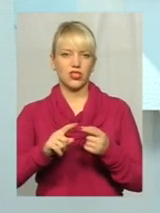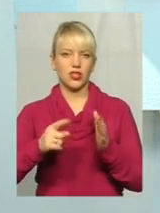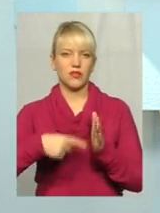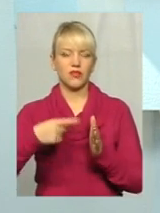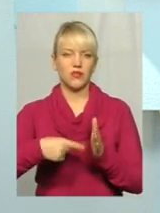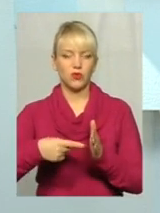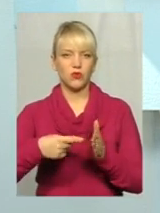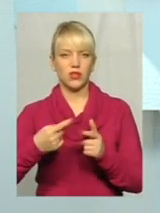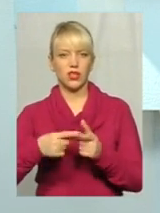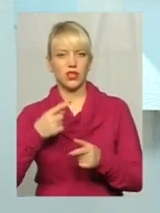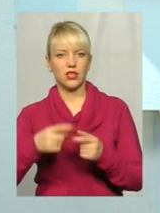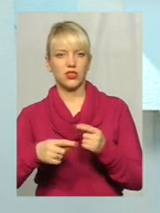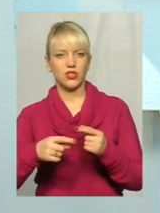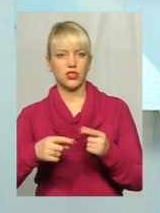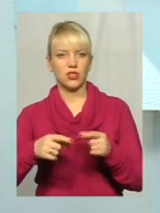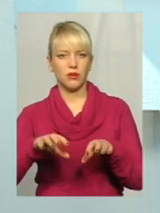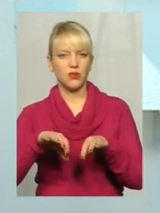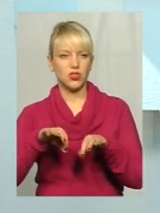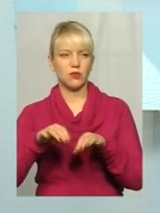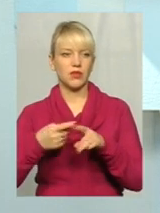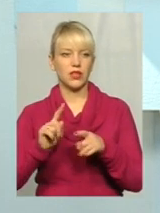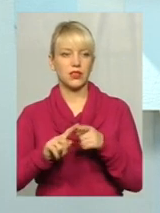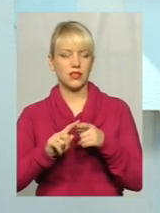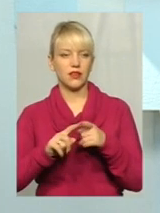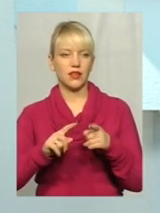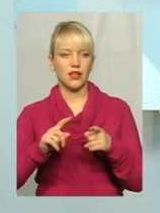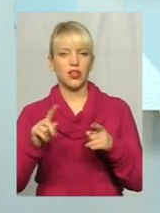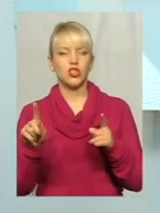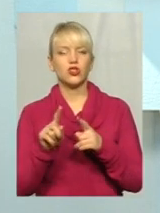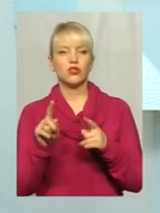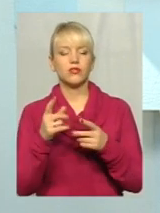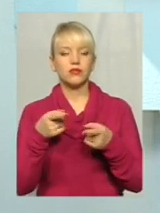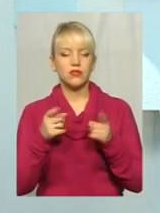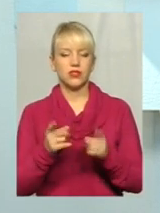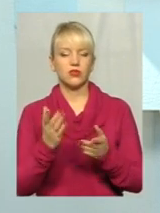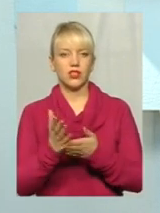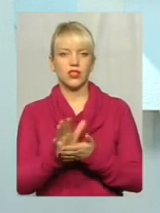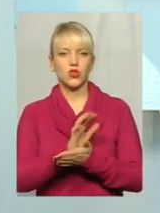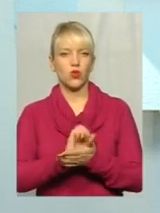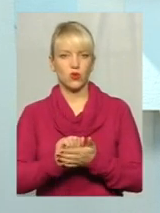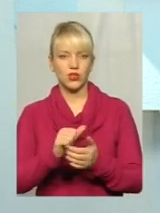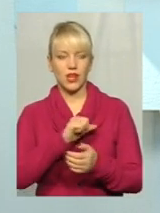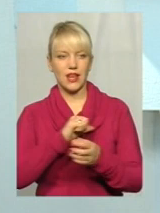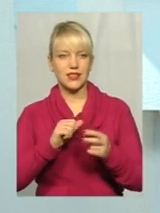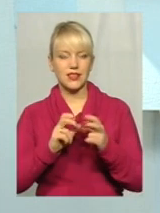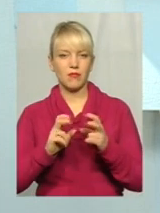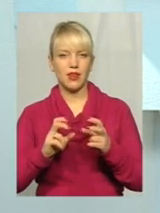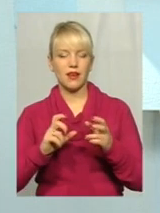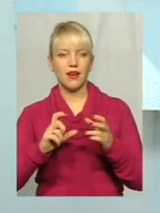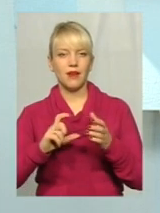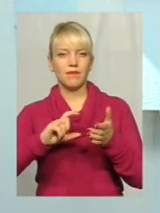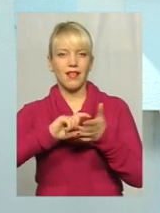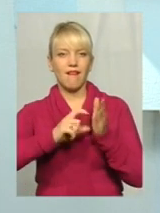необхідно дійсно поміняти. Те, що зношено. А самі кабіни не має сенсу